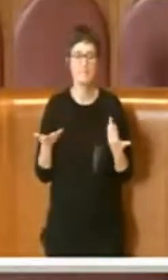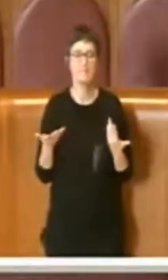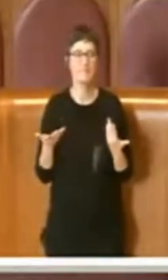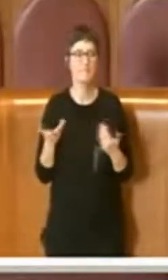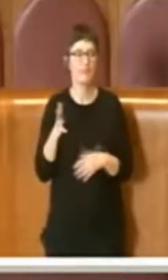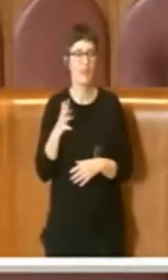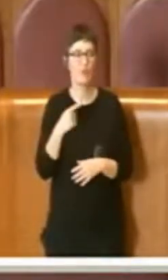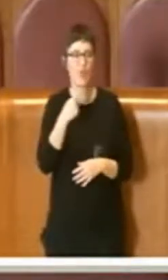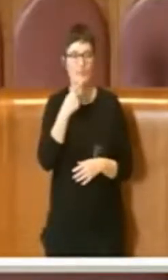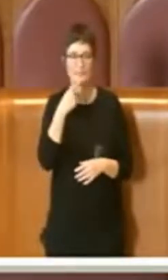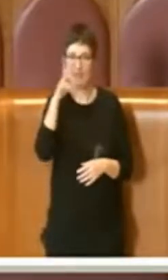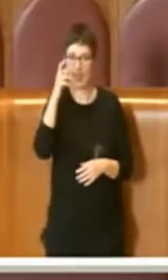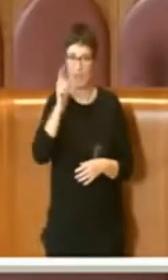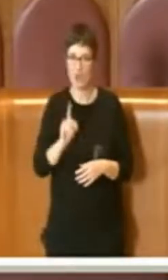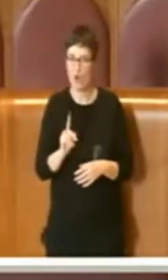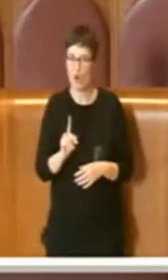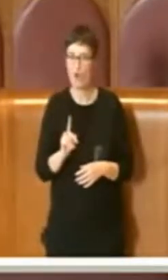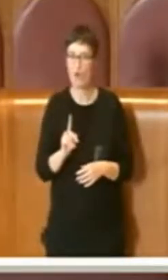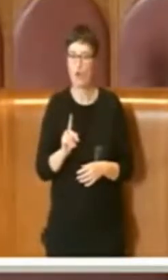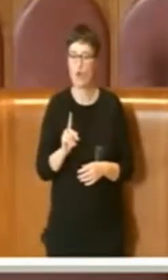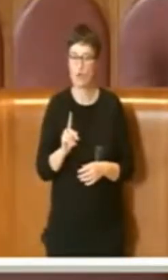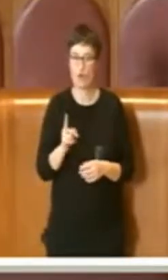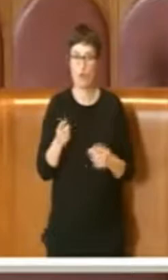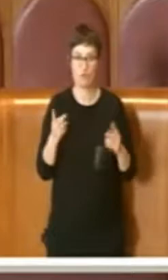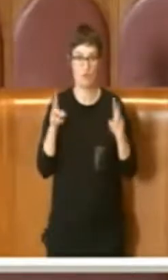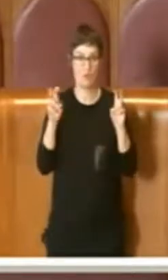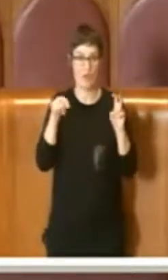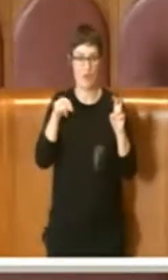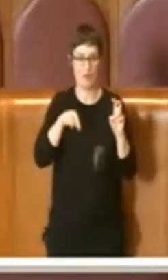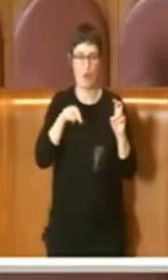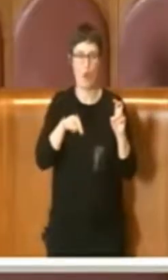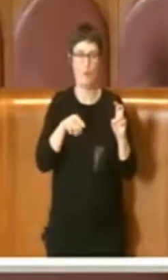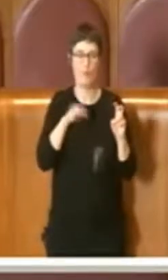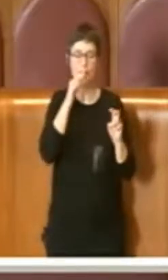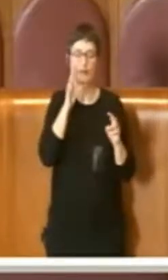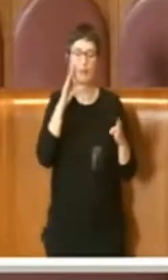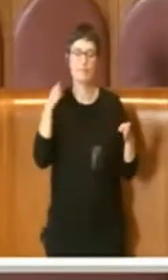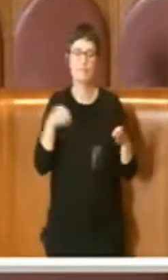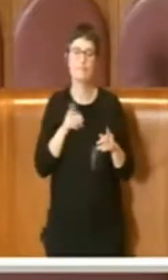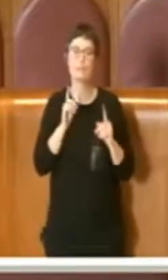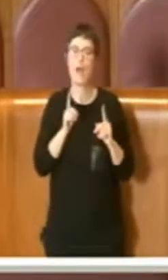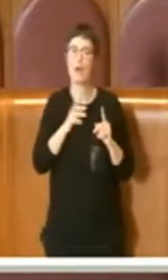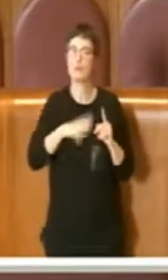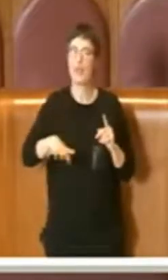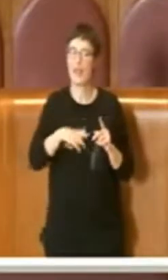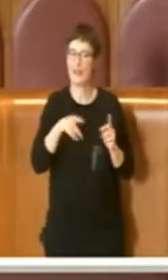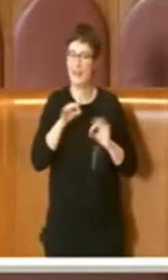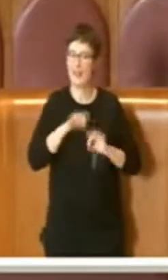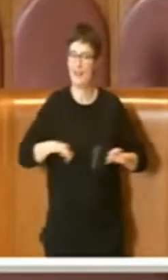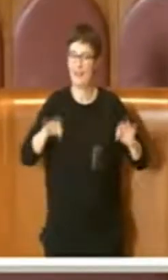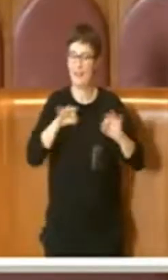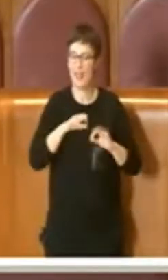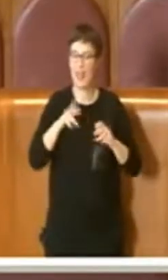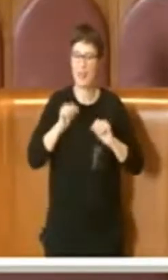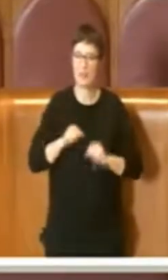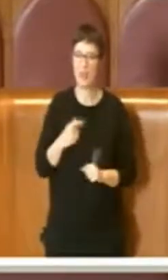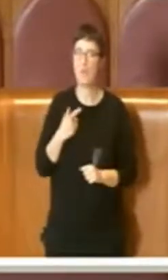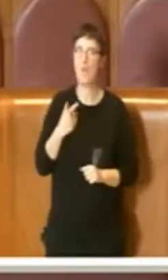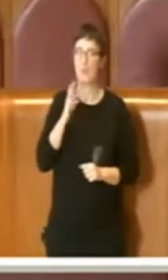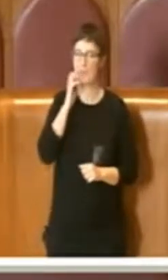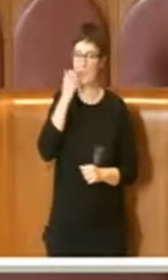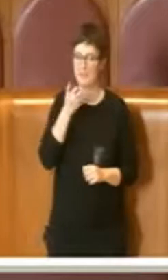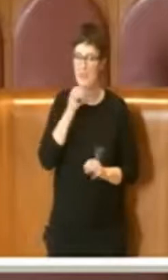chi non conosce bene la materia, appunto, chi non si occupa di ambiente, può sembrare un po' strano presentare un